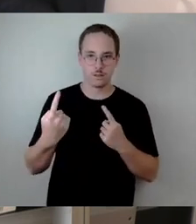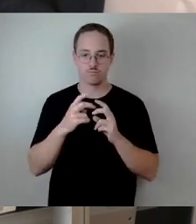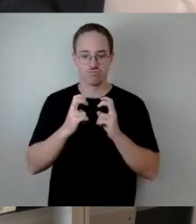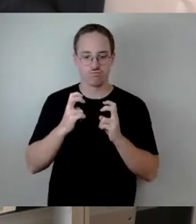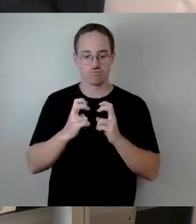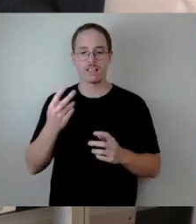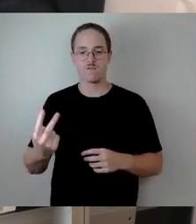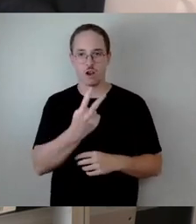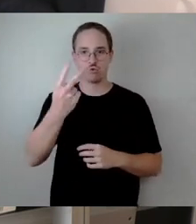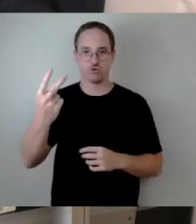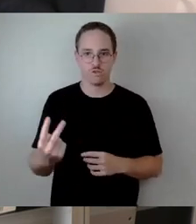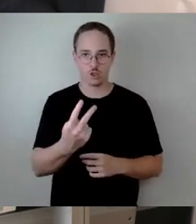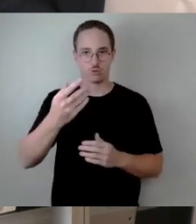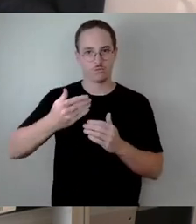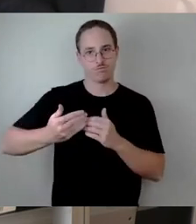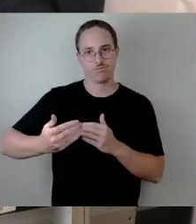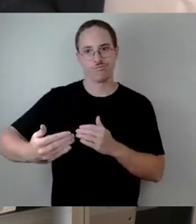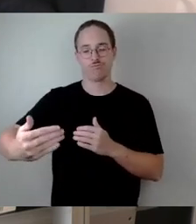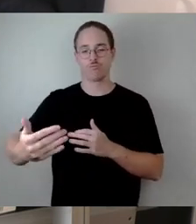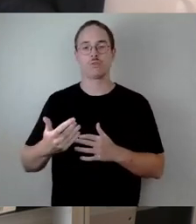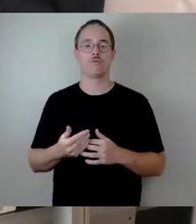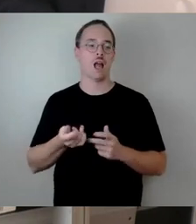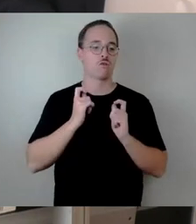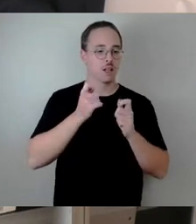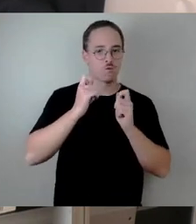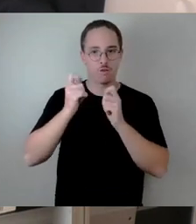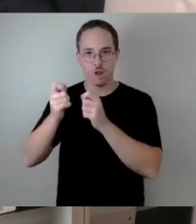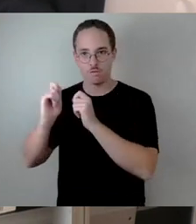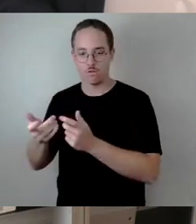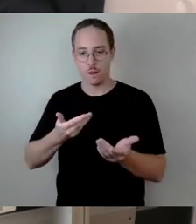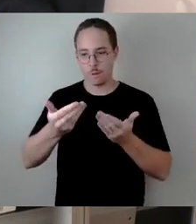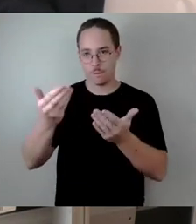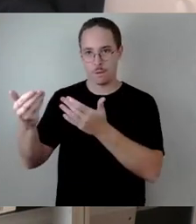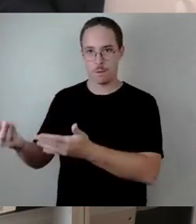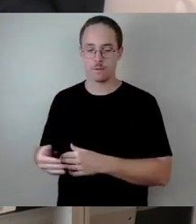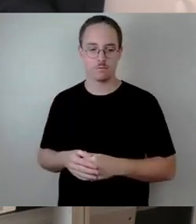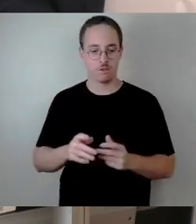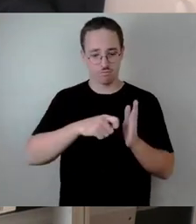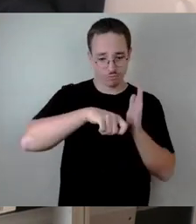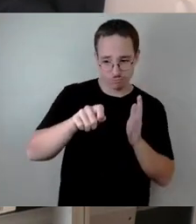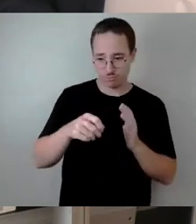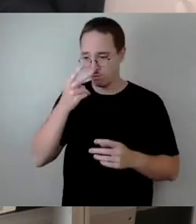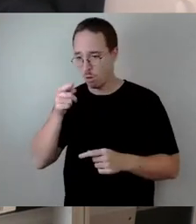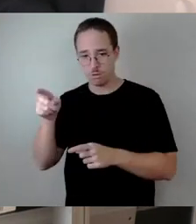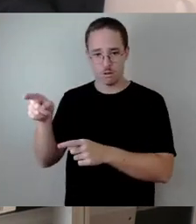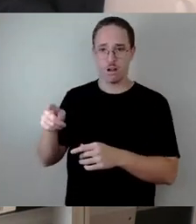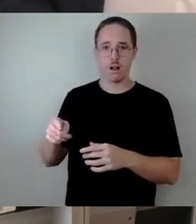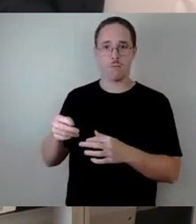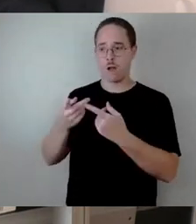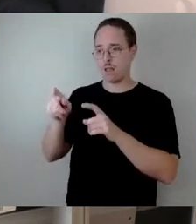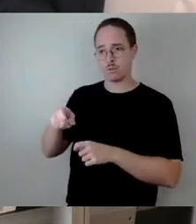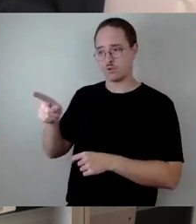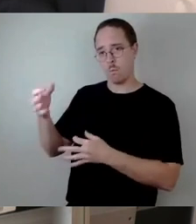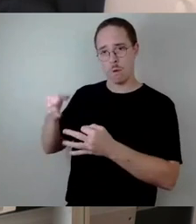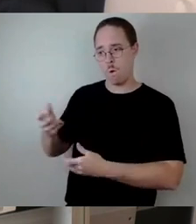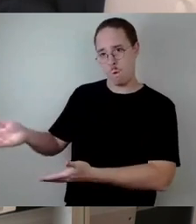regelmäßig zusammen, verteilen Aufträge, arbeiten Aufträge ab, schauen, ob wir Dritte mit hinzuziehen müssen. Das Landeskommando Sachsen ist